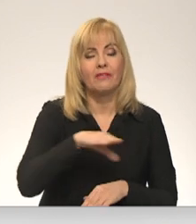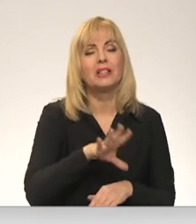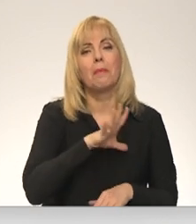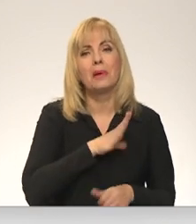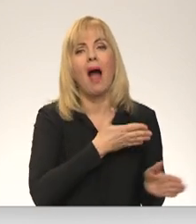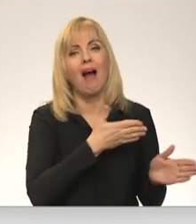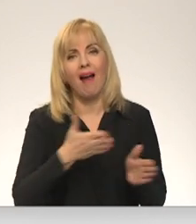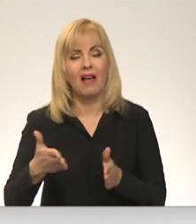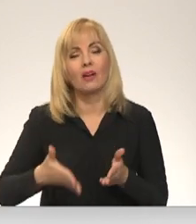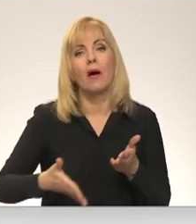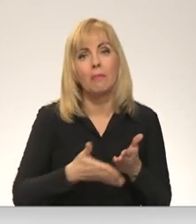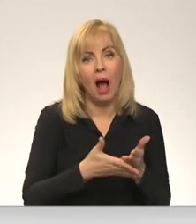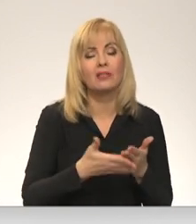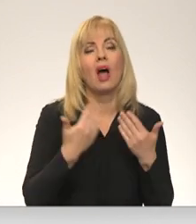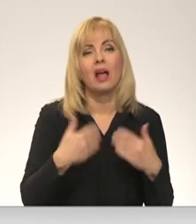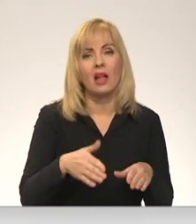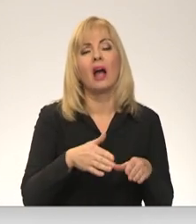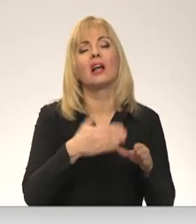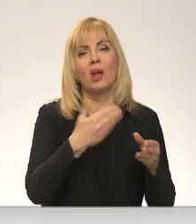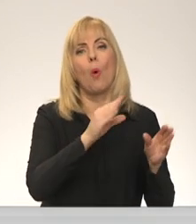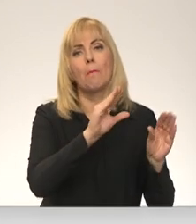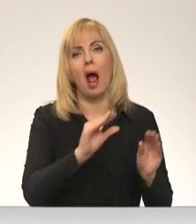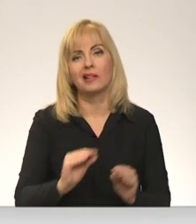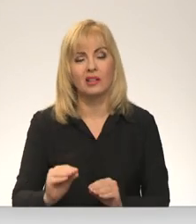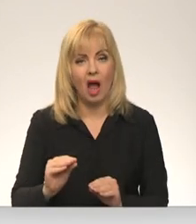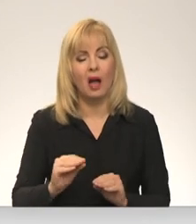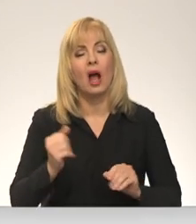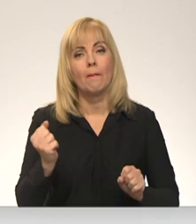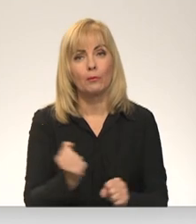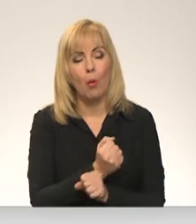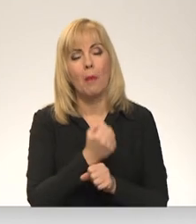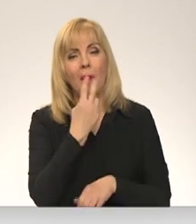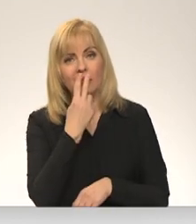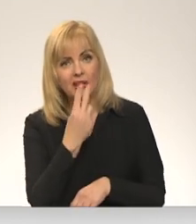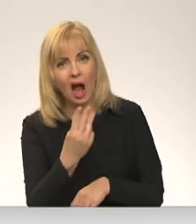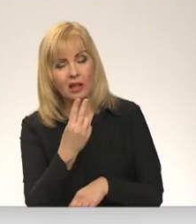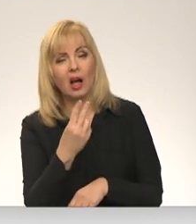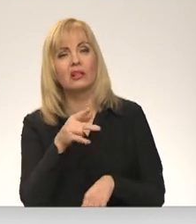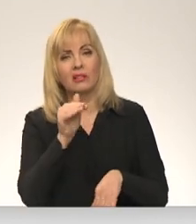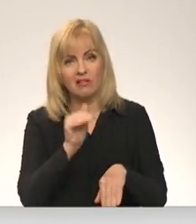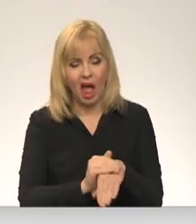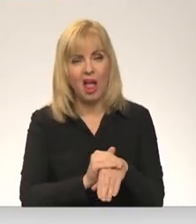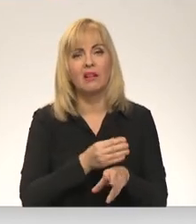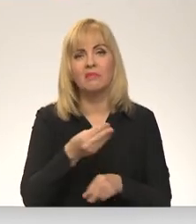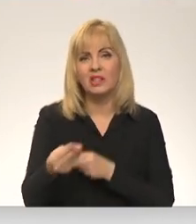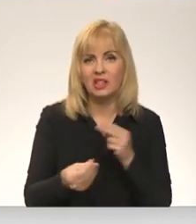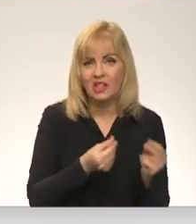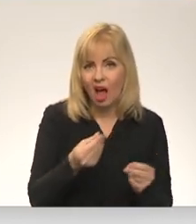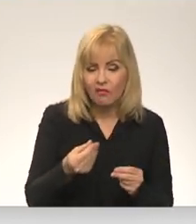gatavi palīdzēt, tas kaut kā noploktā euforijā un tomēr rodās izdevumu uz tā visu fona.